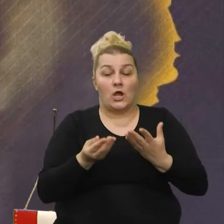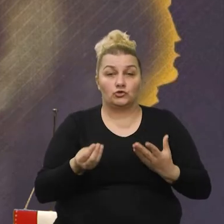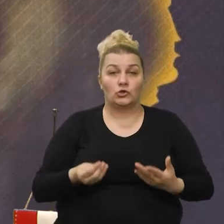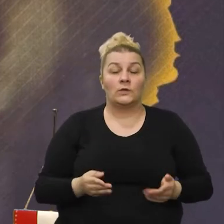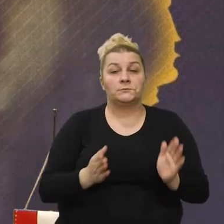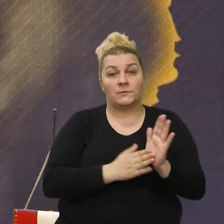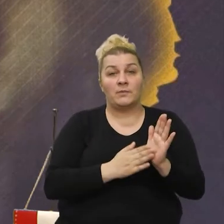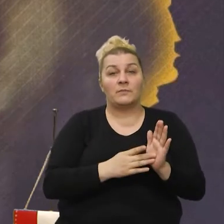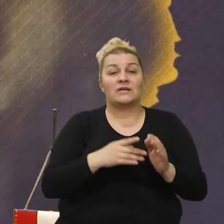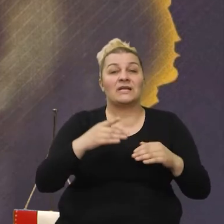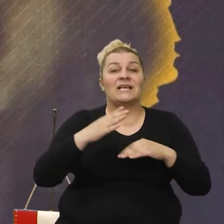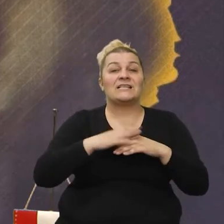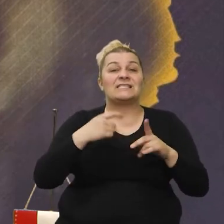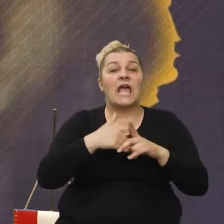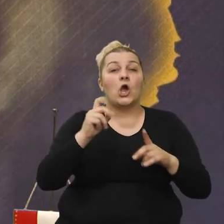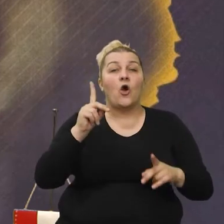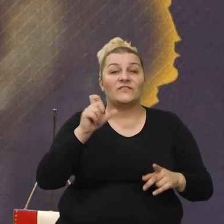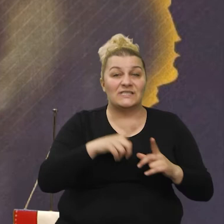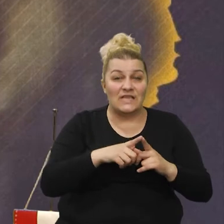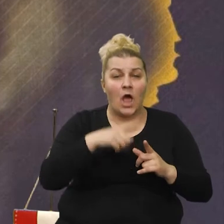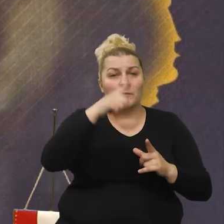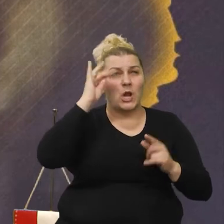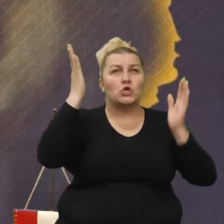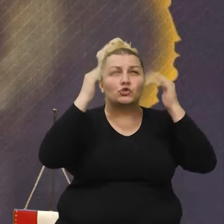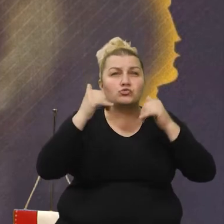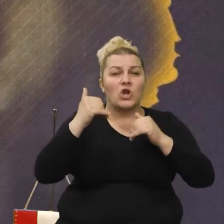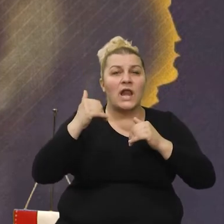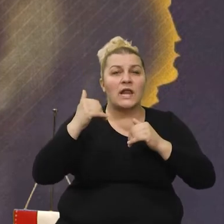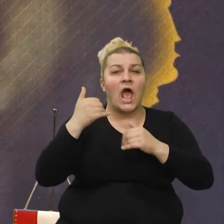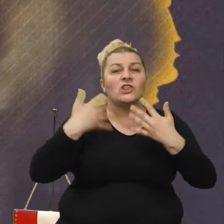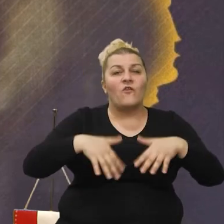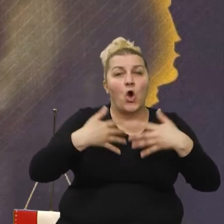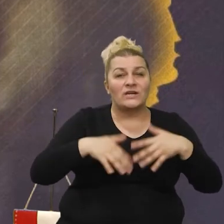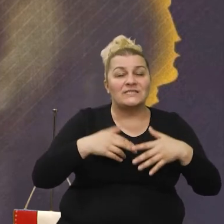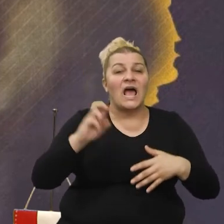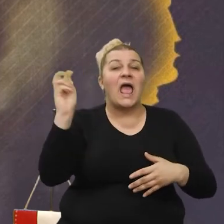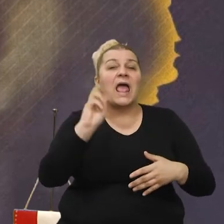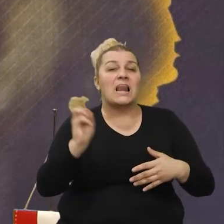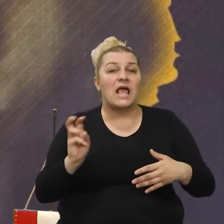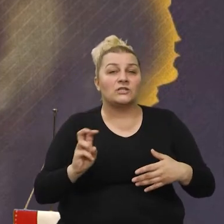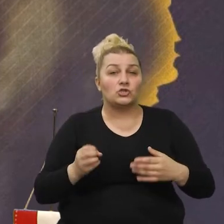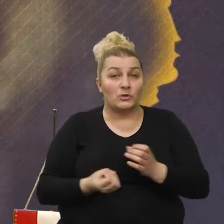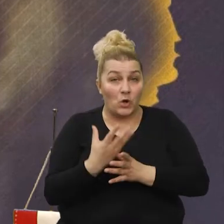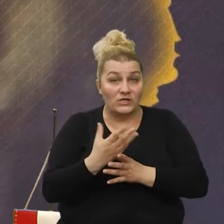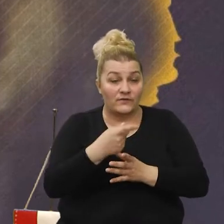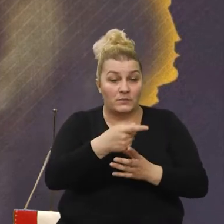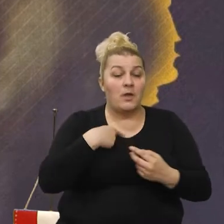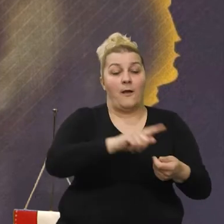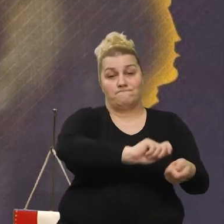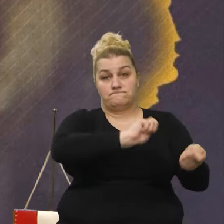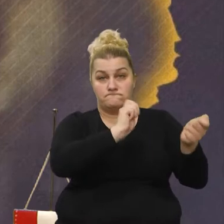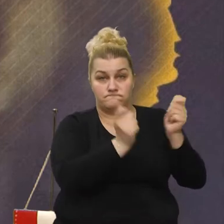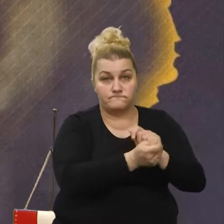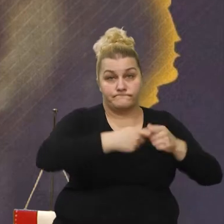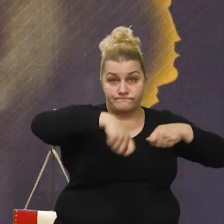u Zvekovici. Od te srušene tvornice, to je tvornica električnih proizvoda u Zvekovici i mi smo od te